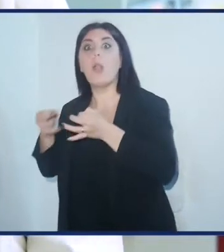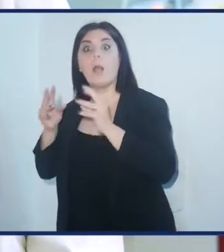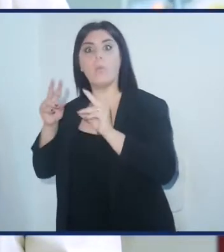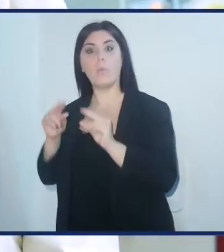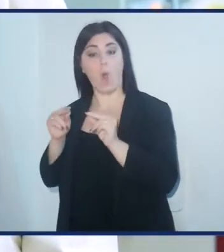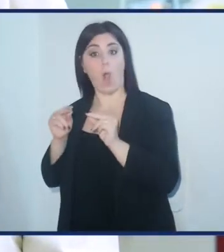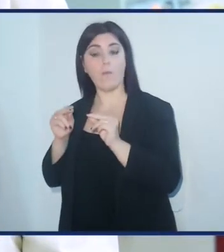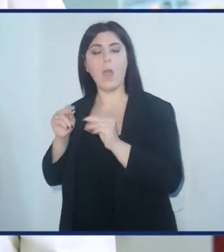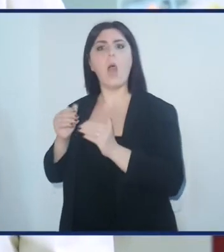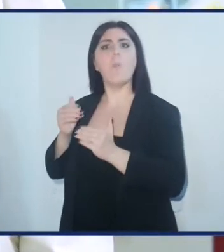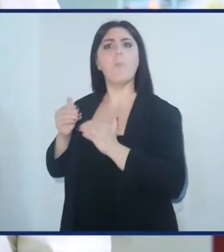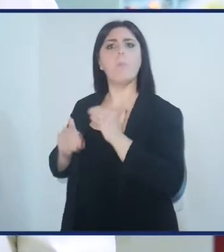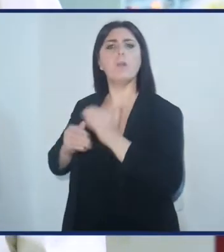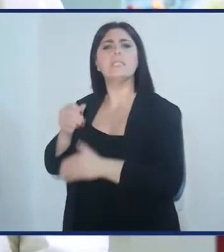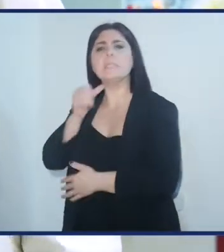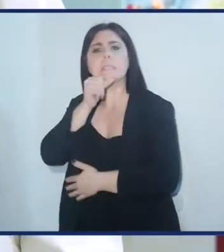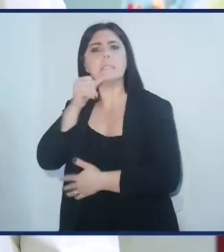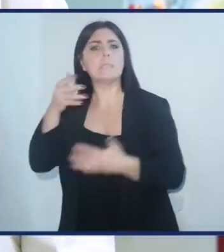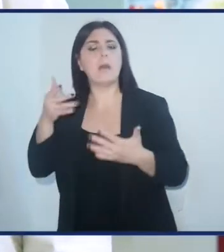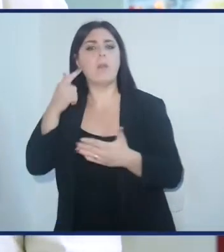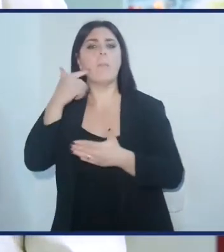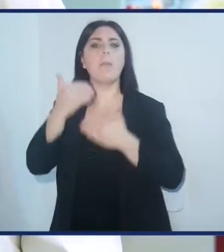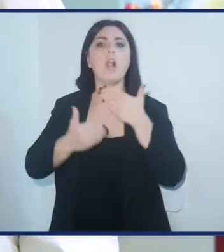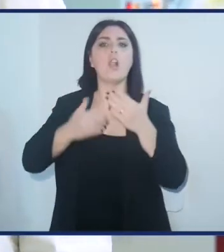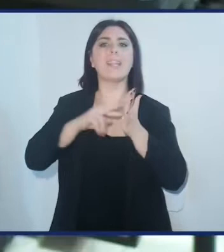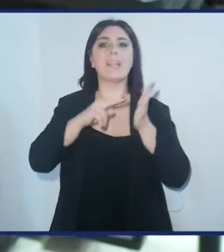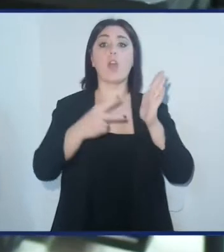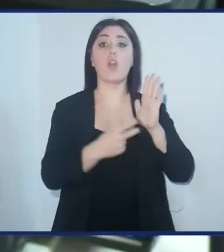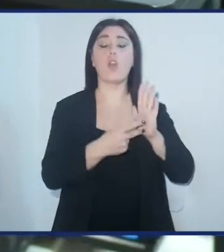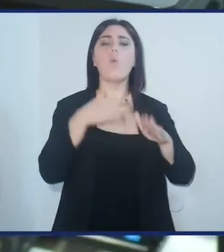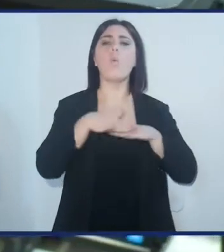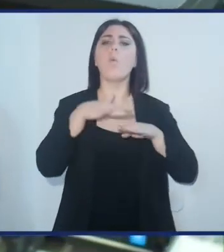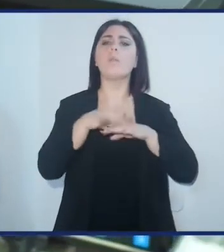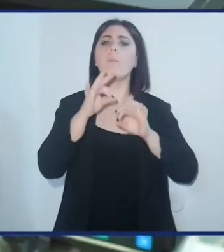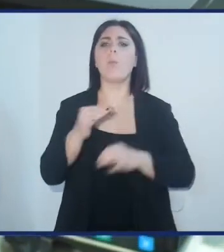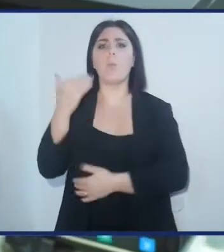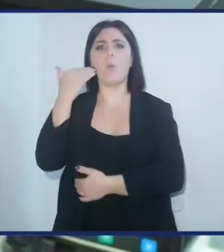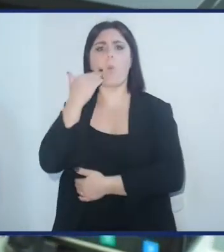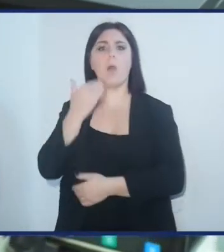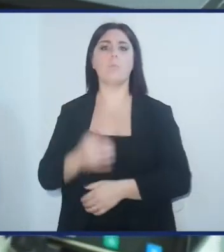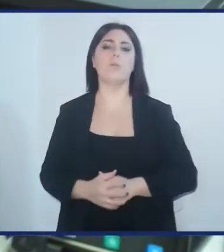e processi che servono a migliorare le tecnologie utili all'uomo.